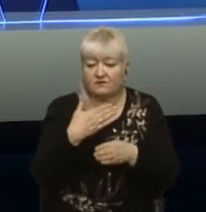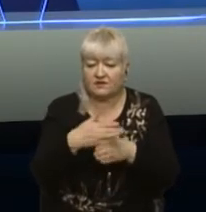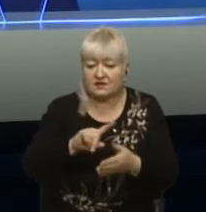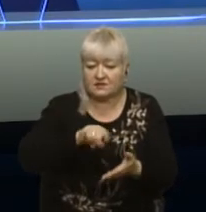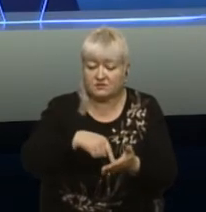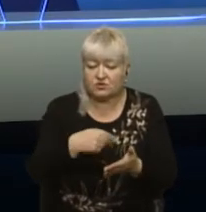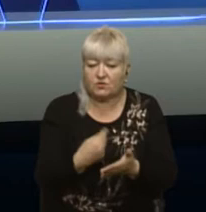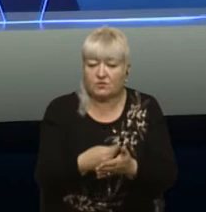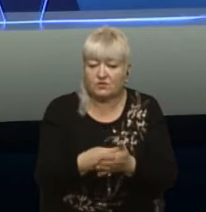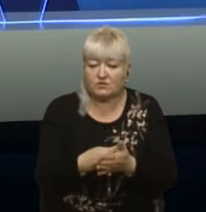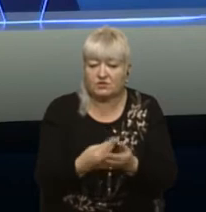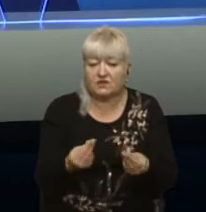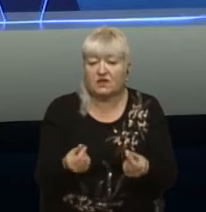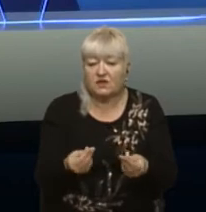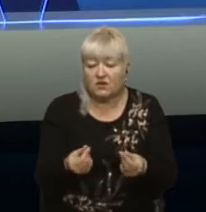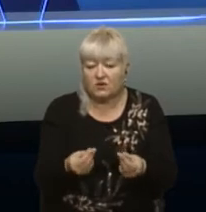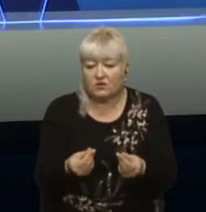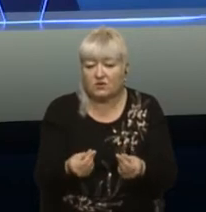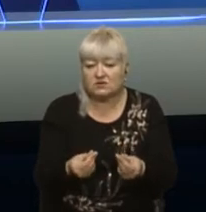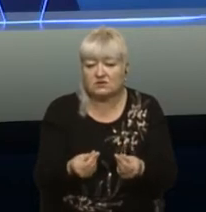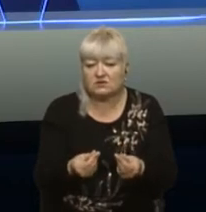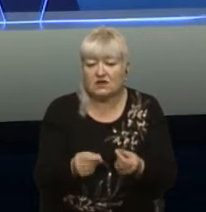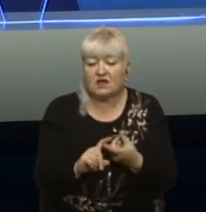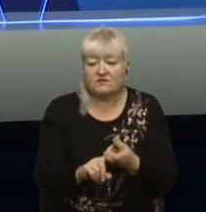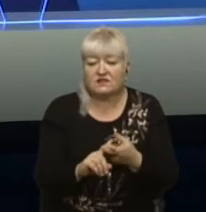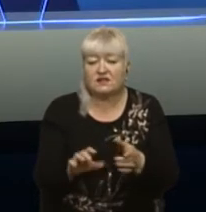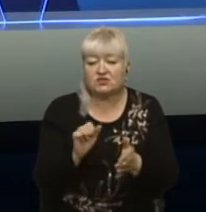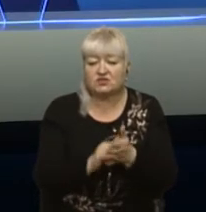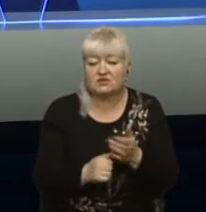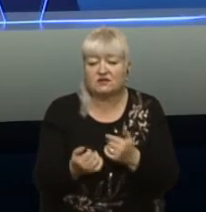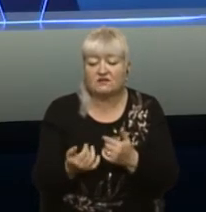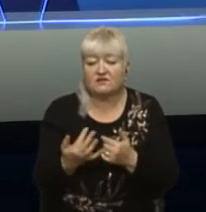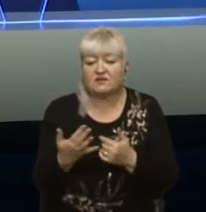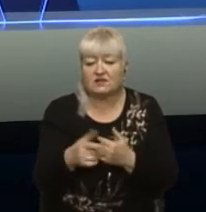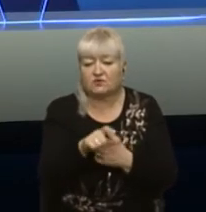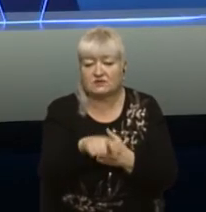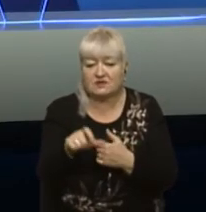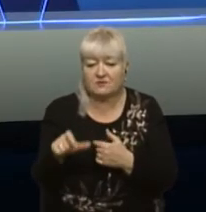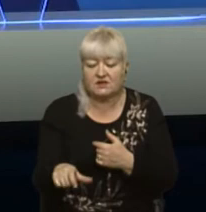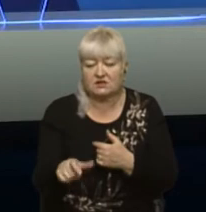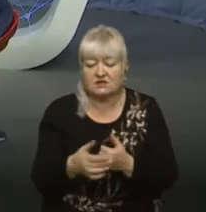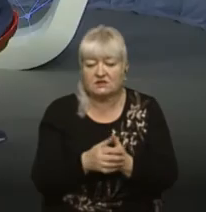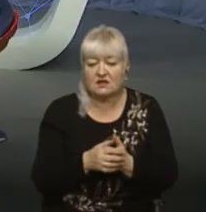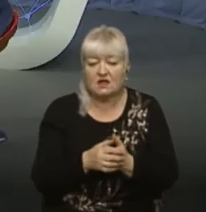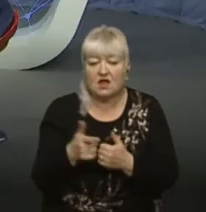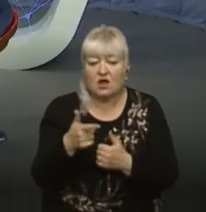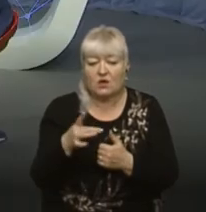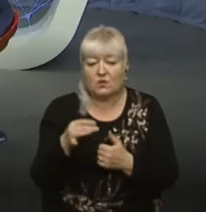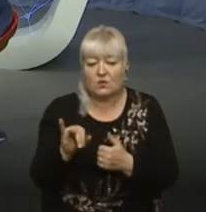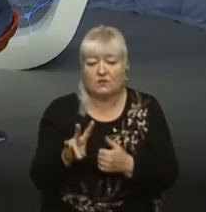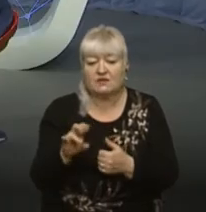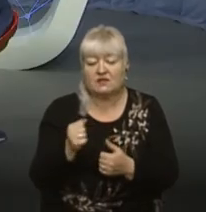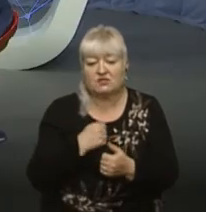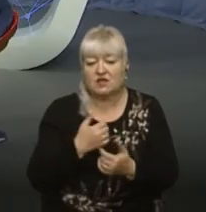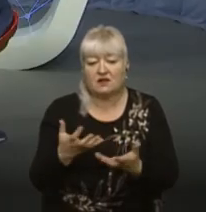бюджету деякі кошти, в залежності від кількості мешканців по квартирну. В грудні місяці, на жаль, ми